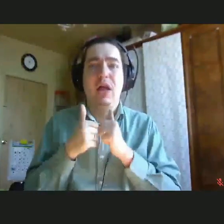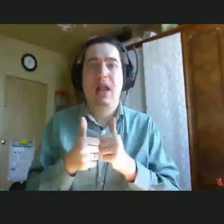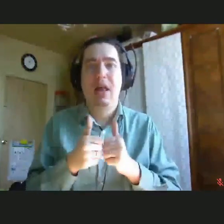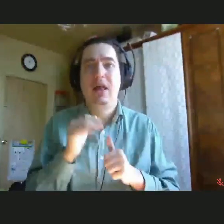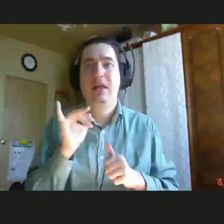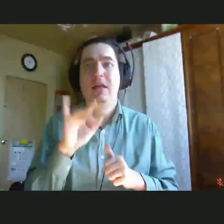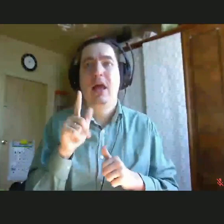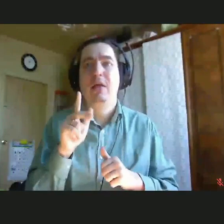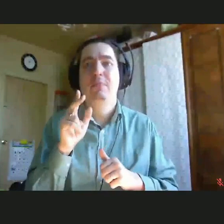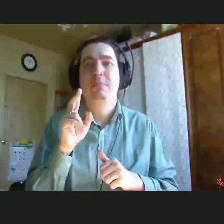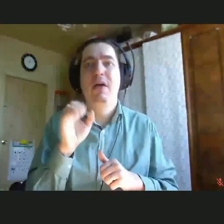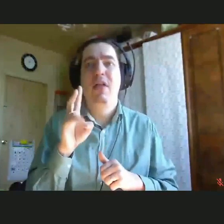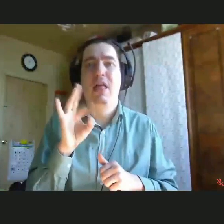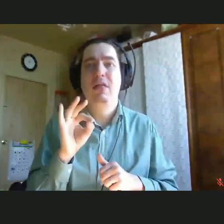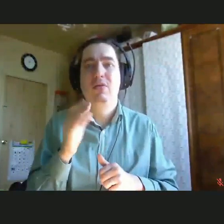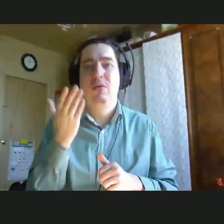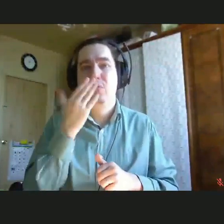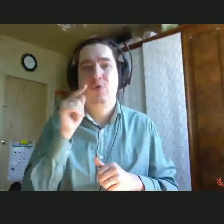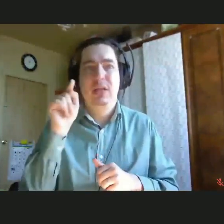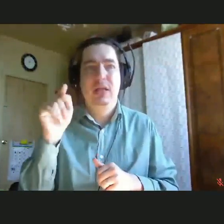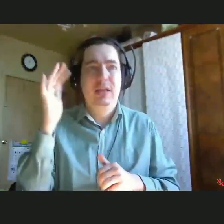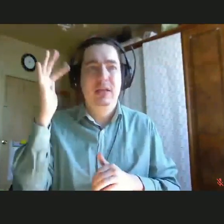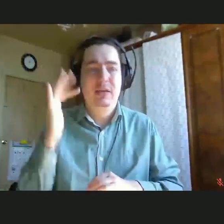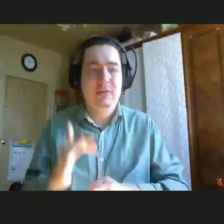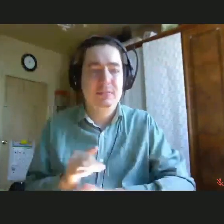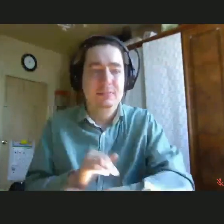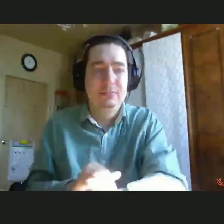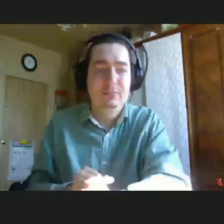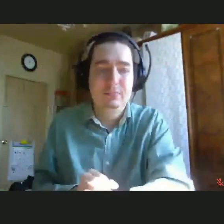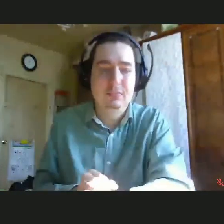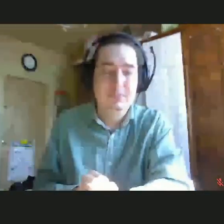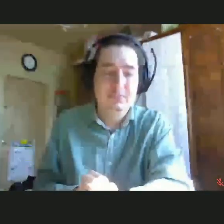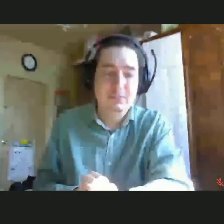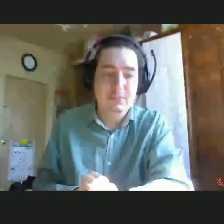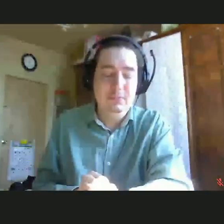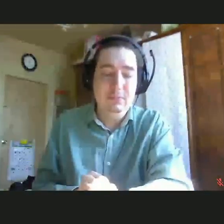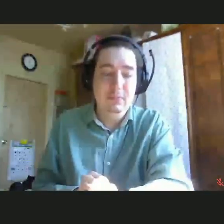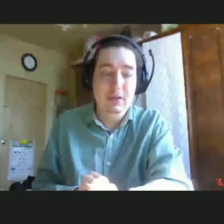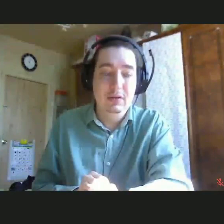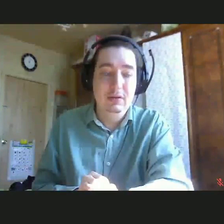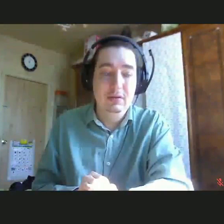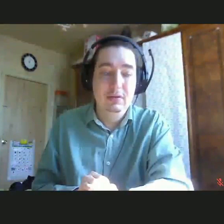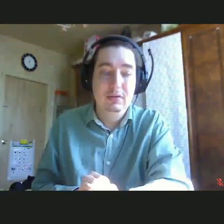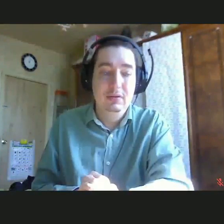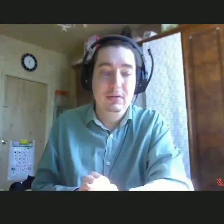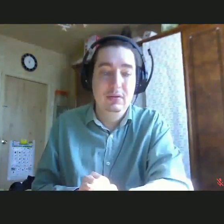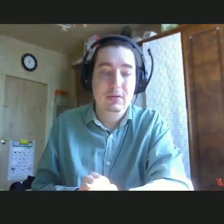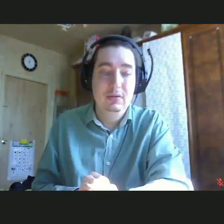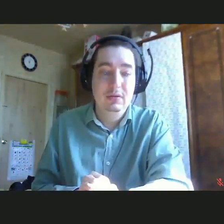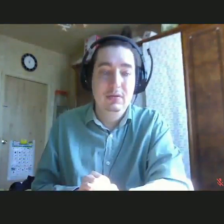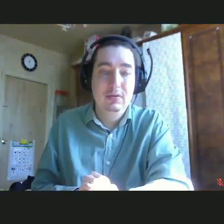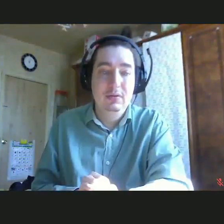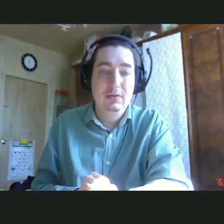Павленко делятся опытом. Они ставят с родителями цели по канадской системе Комп. Обозначают проблемные